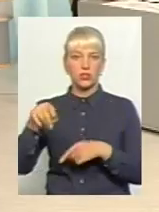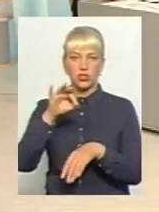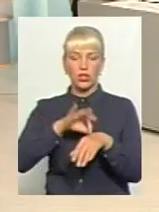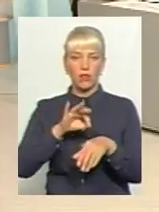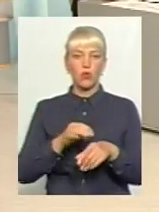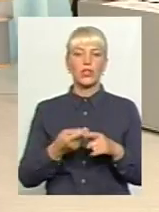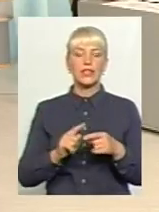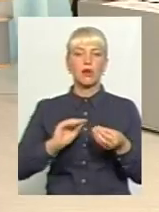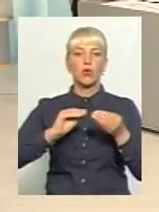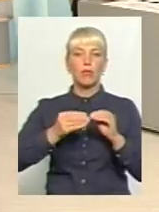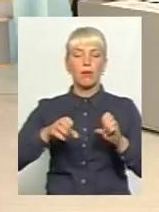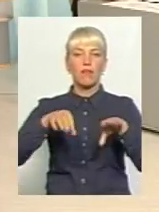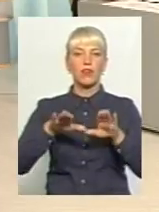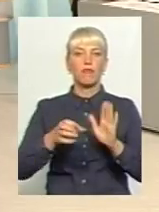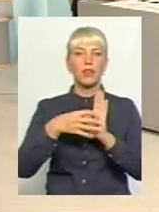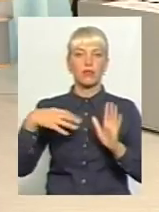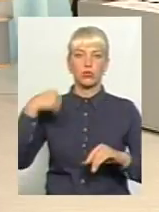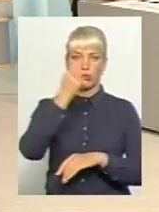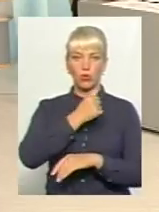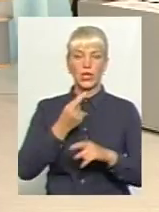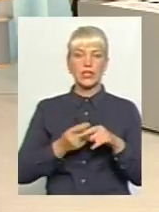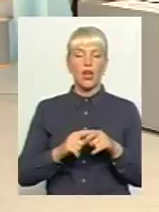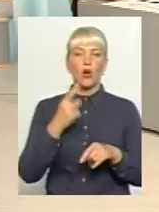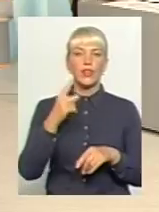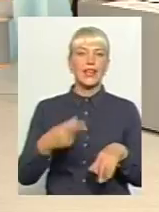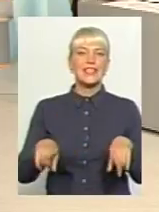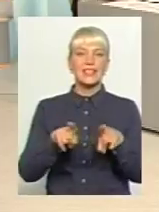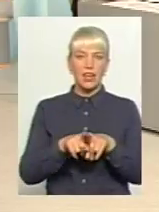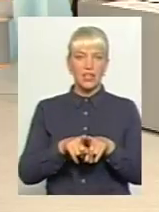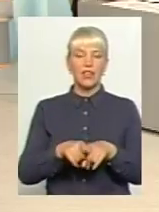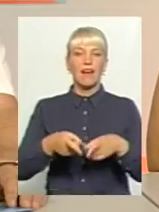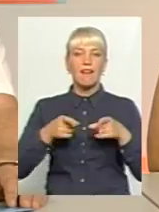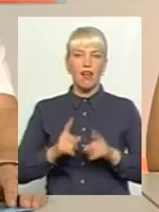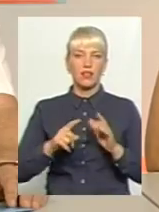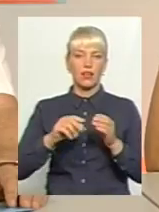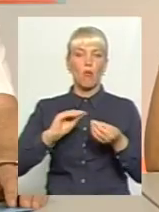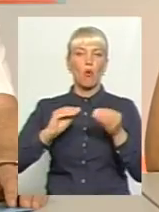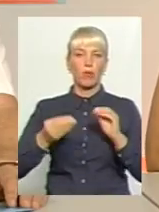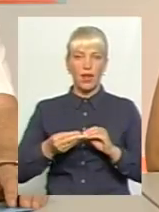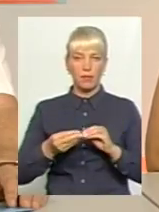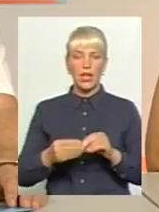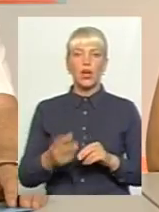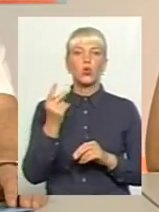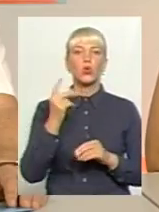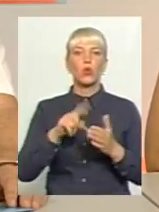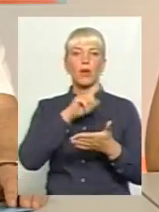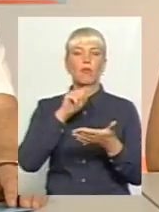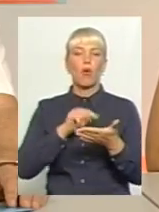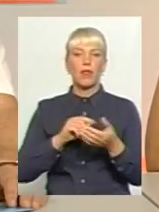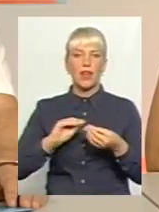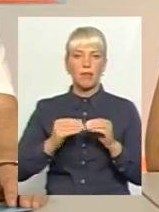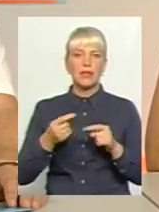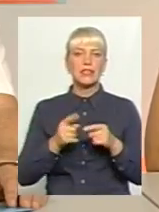15-му році. Тобто, це така одна з таких, ну, реальних проблем. Друга проблема була і стається, це